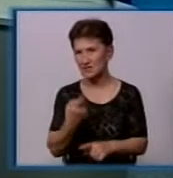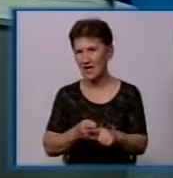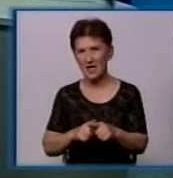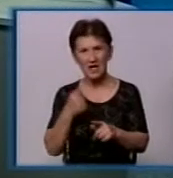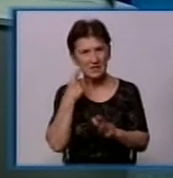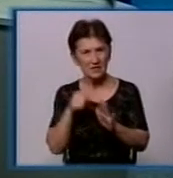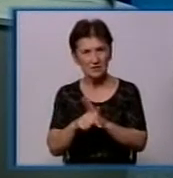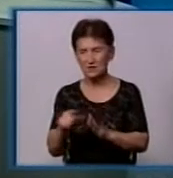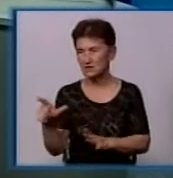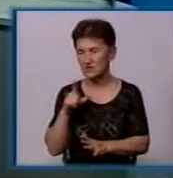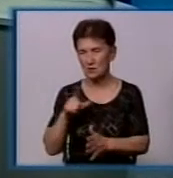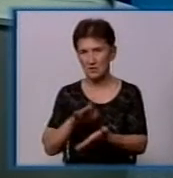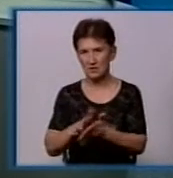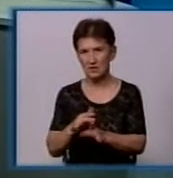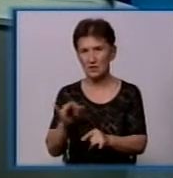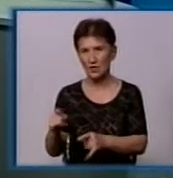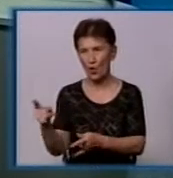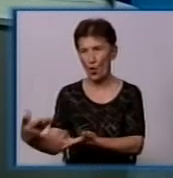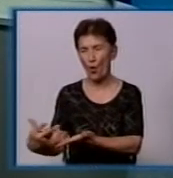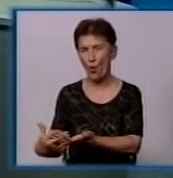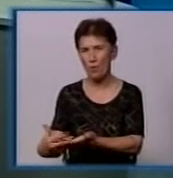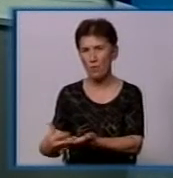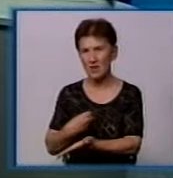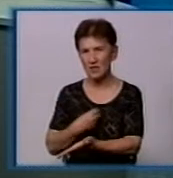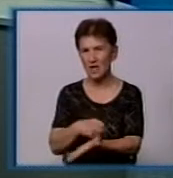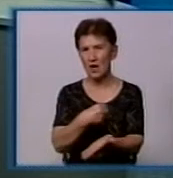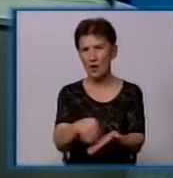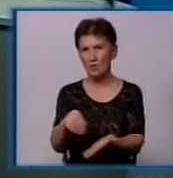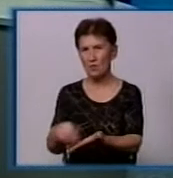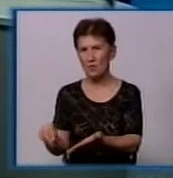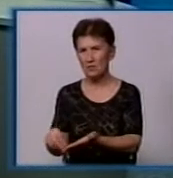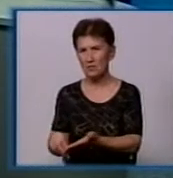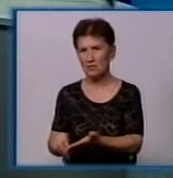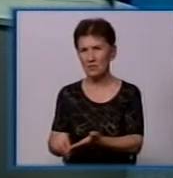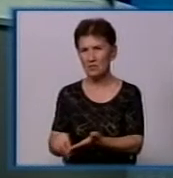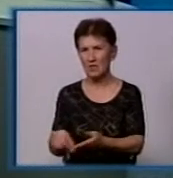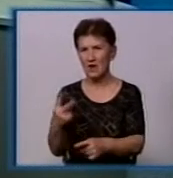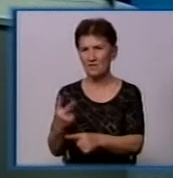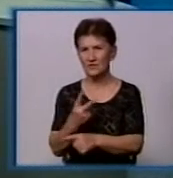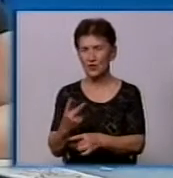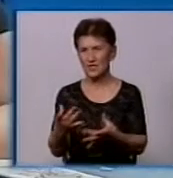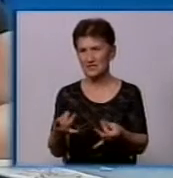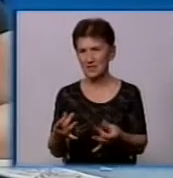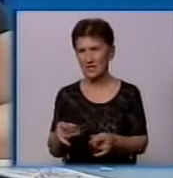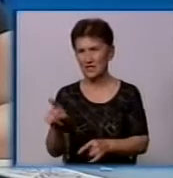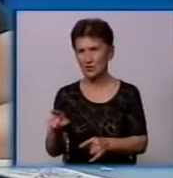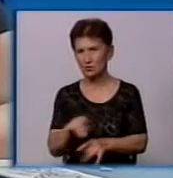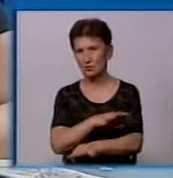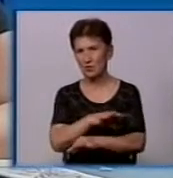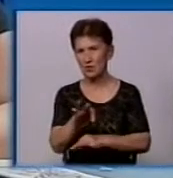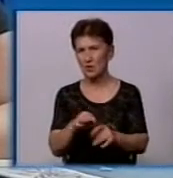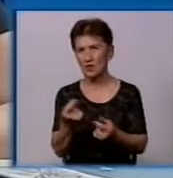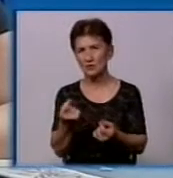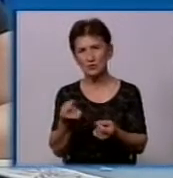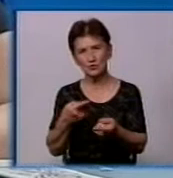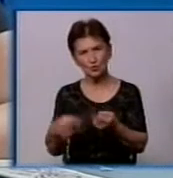заключення с ними договора і оплату для них покупаємого, собранного іми вторсыр'я. І цей проєкт немножко другої, немножко